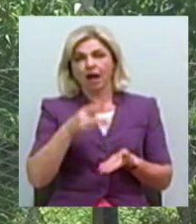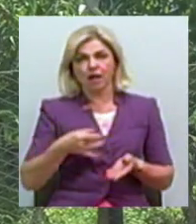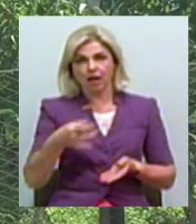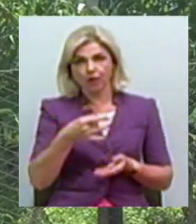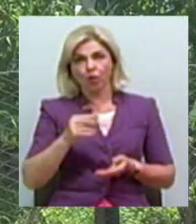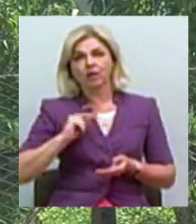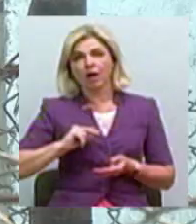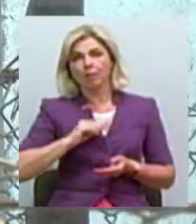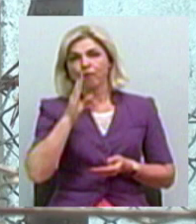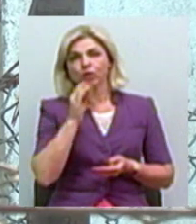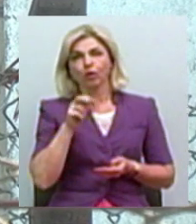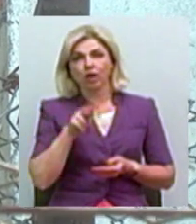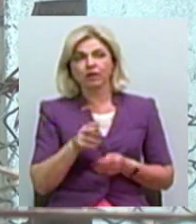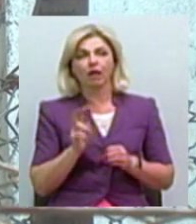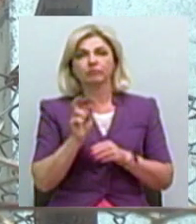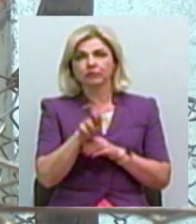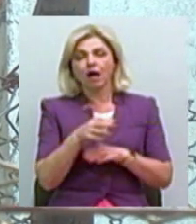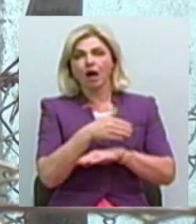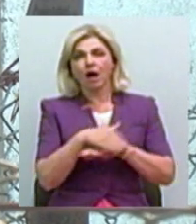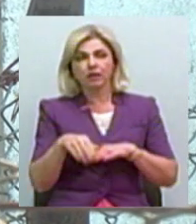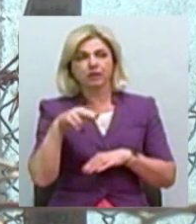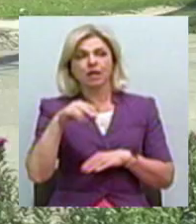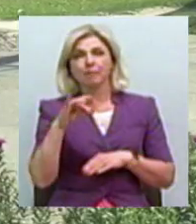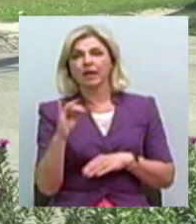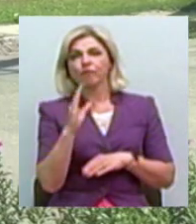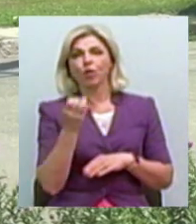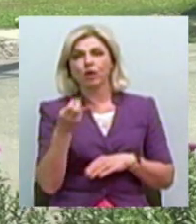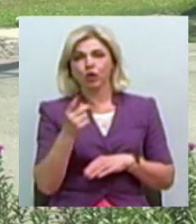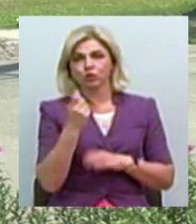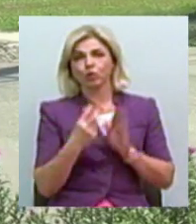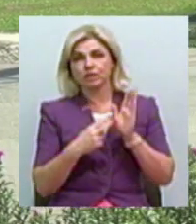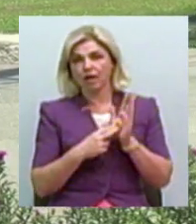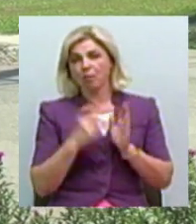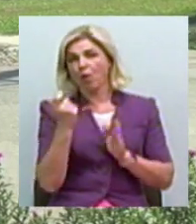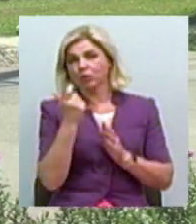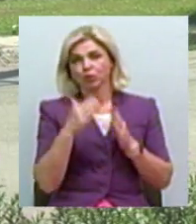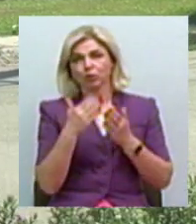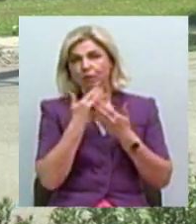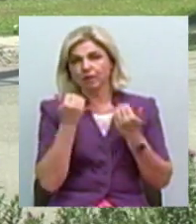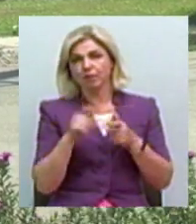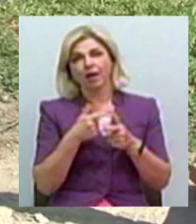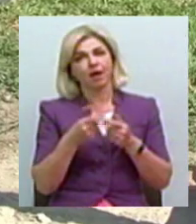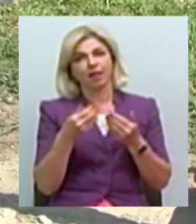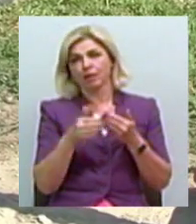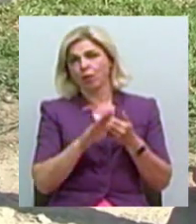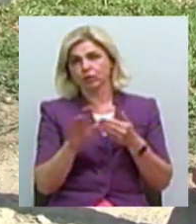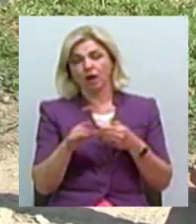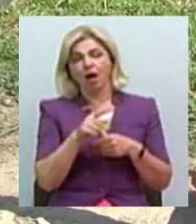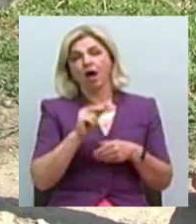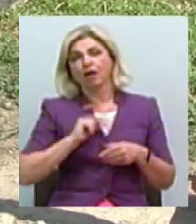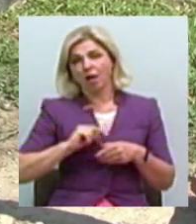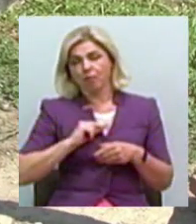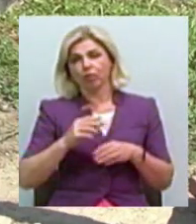приїхали за адресою Привільна 107. Господарів вдома немає, або вони не відчинили. Робочі відкривають колодязь.